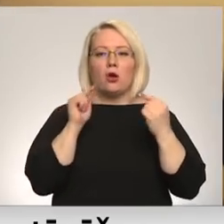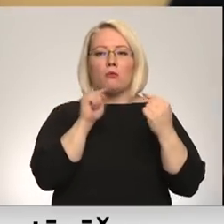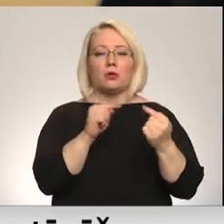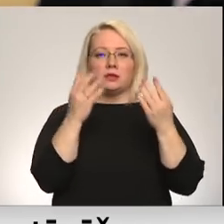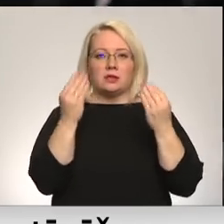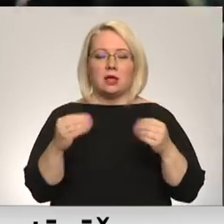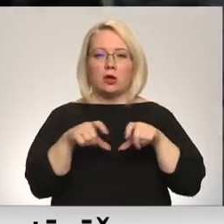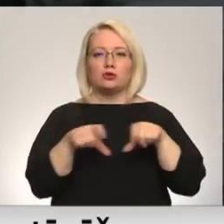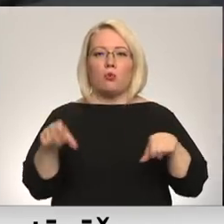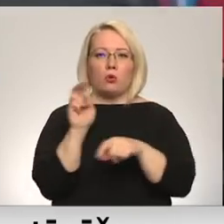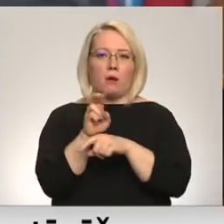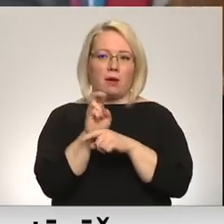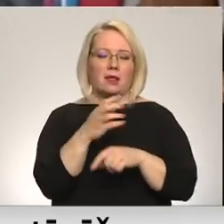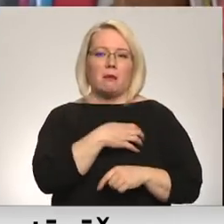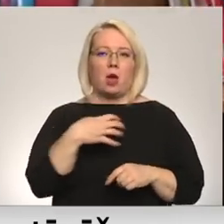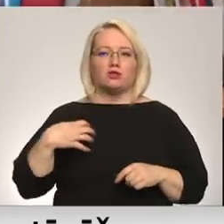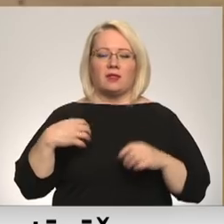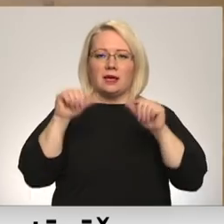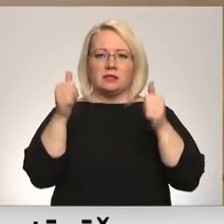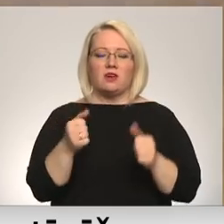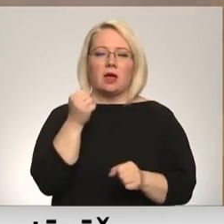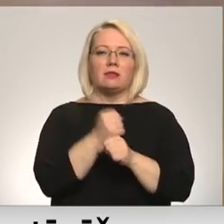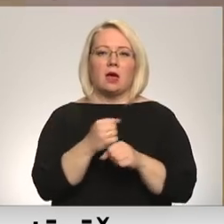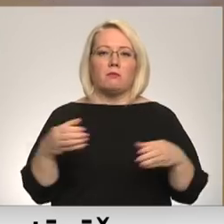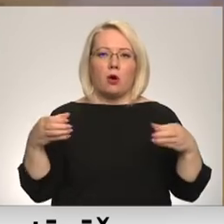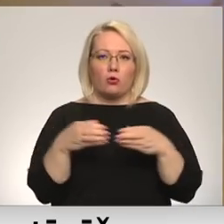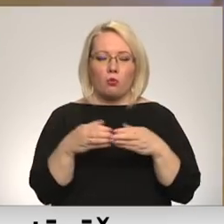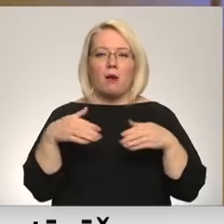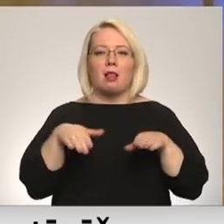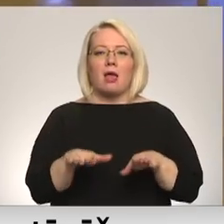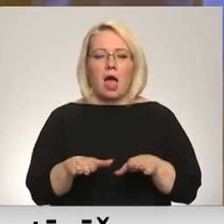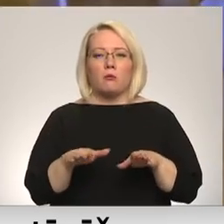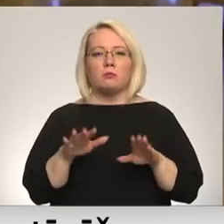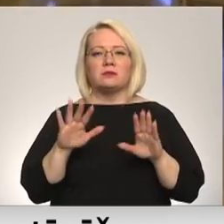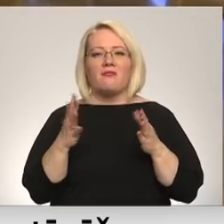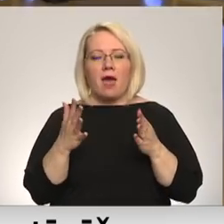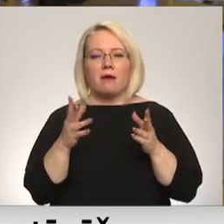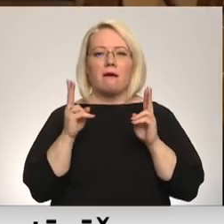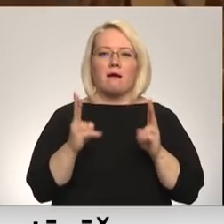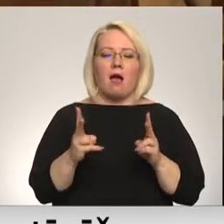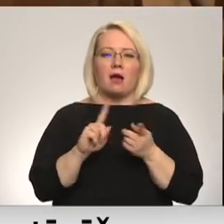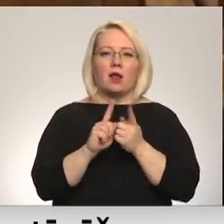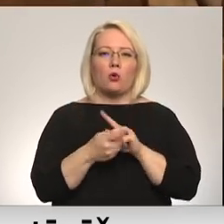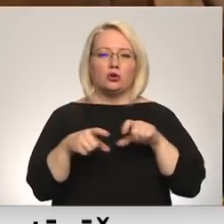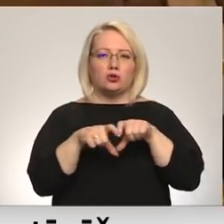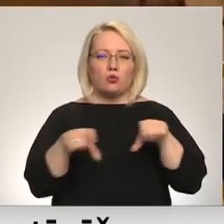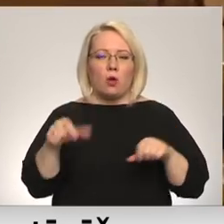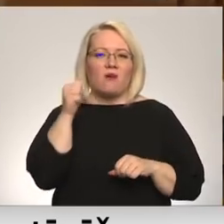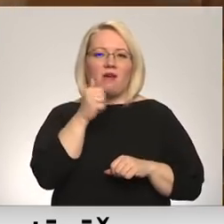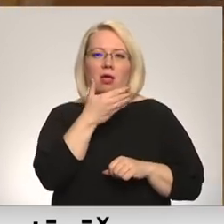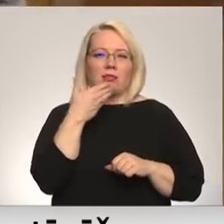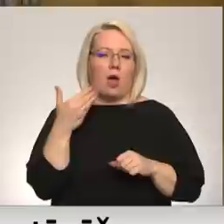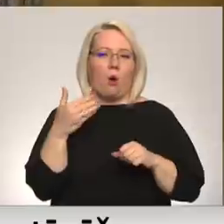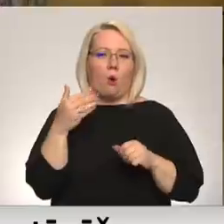skola apmeklēja pašvaldībā izveidotā darba grupa. Lēmums vai un kā reorganizēt skolu vēl nav pieņemts.